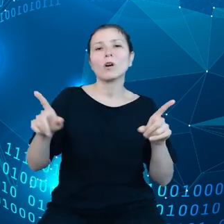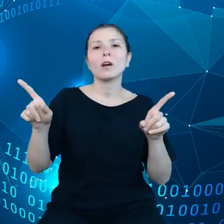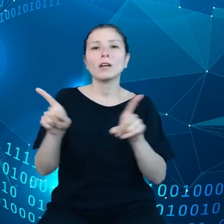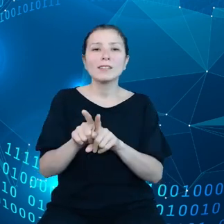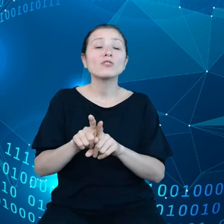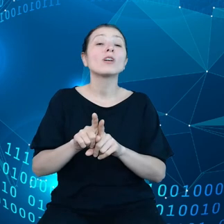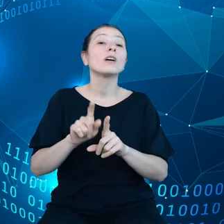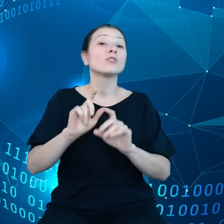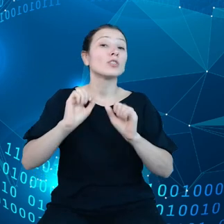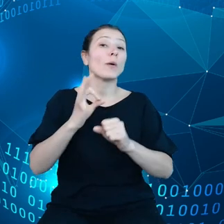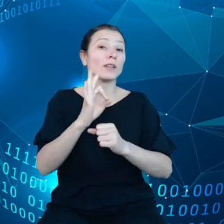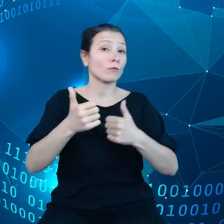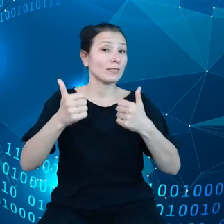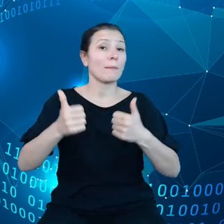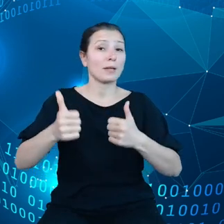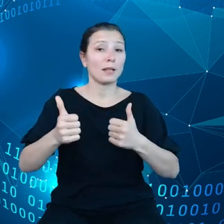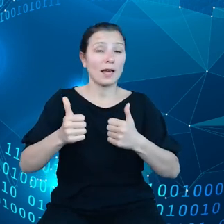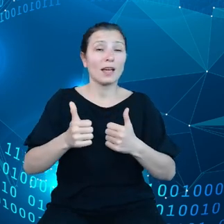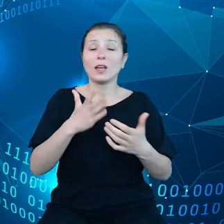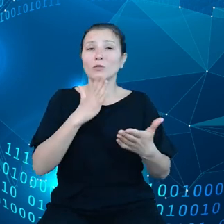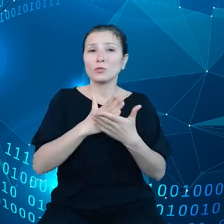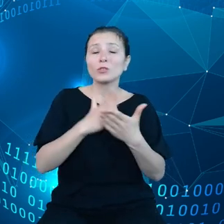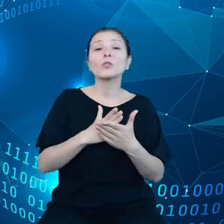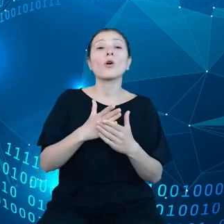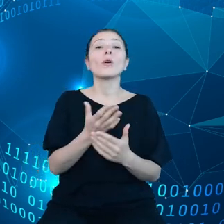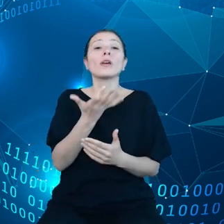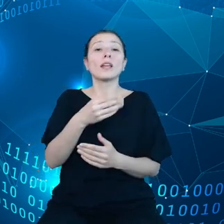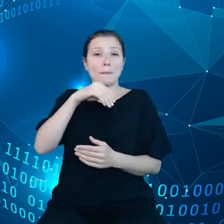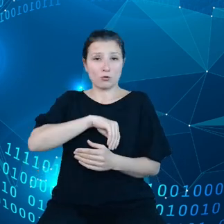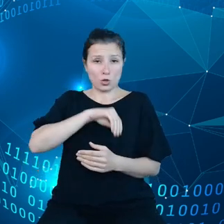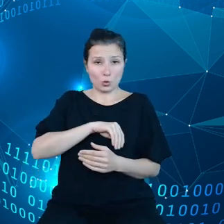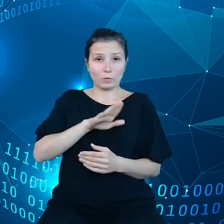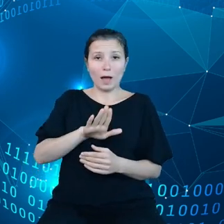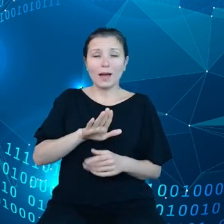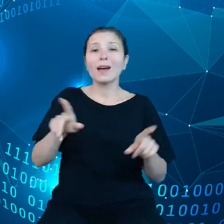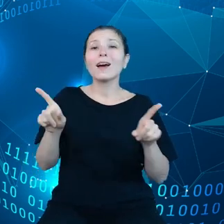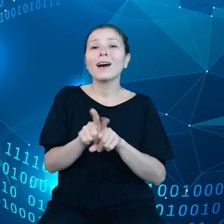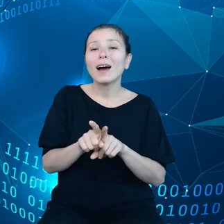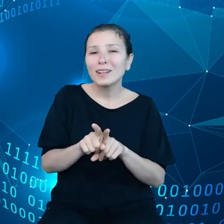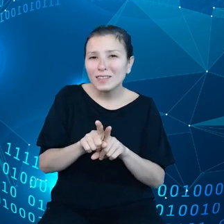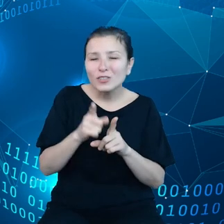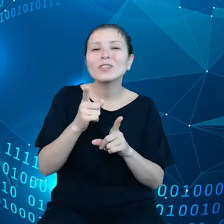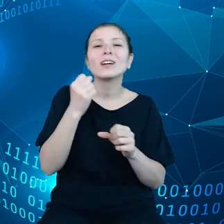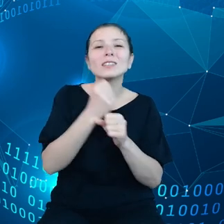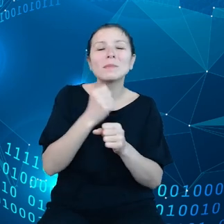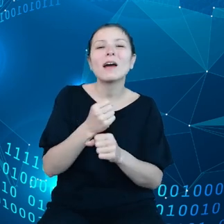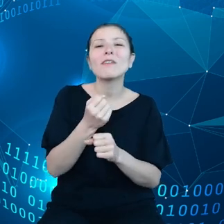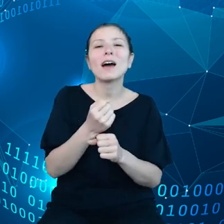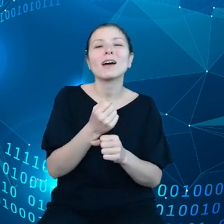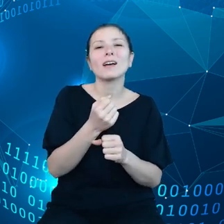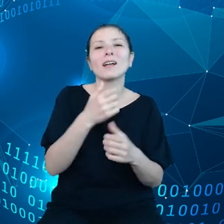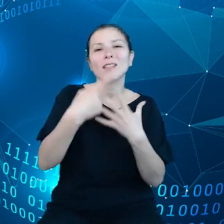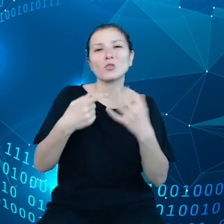dość intuicyjnie, oprócz wysokości przychodów, to jest oczywiście wysokość zatrudnienia. Ta informacja to jest